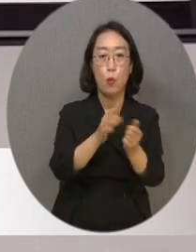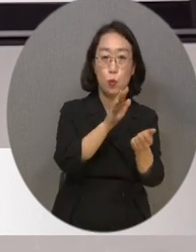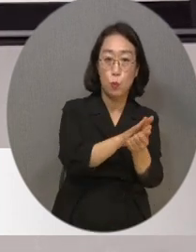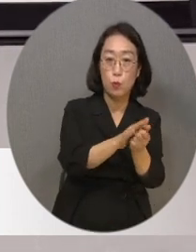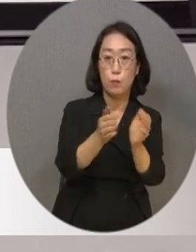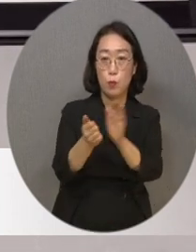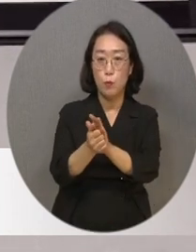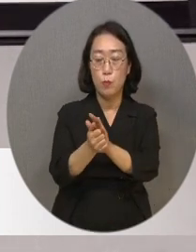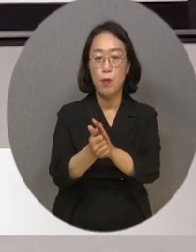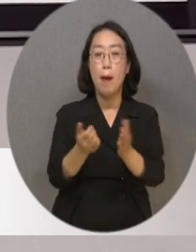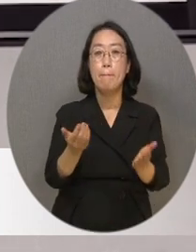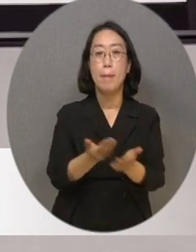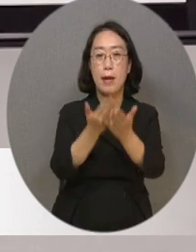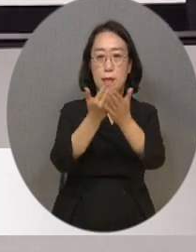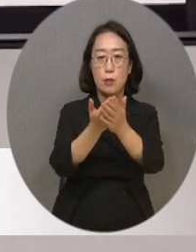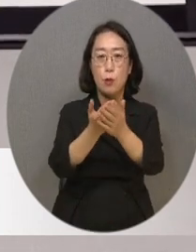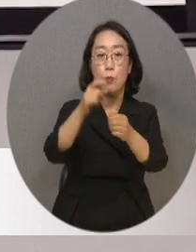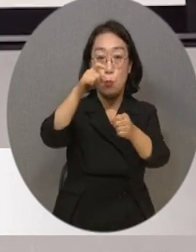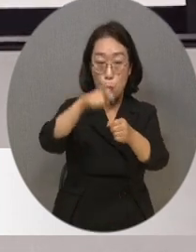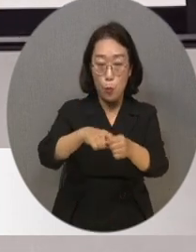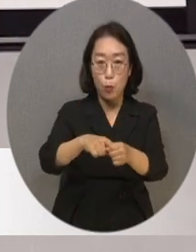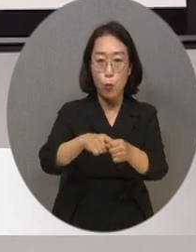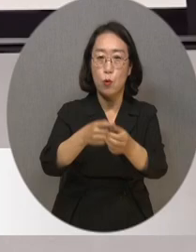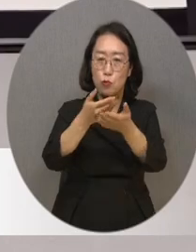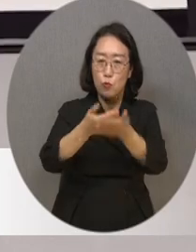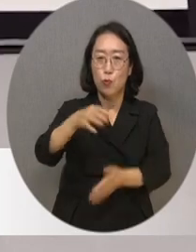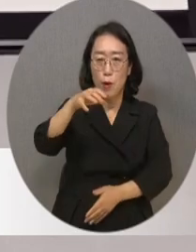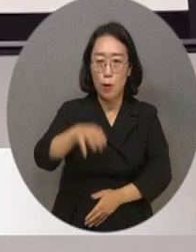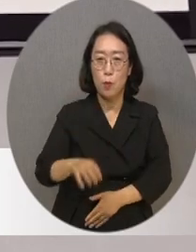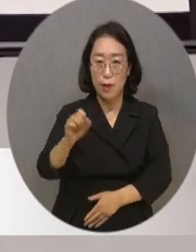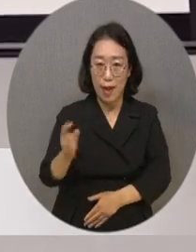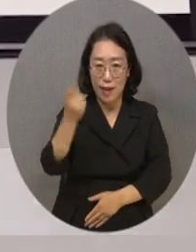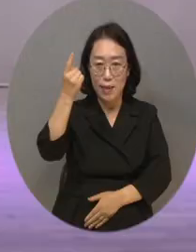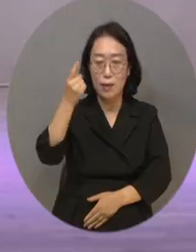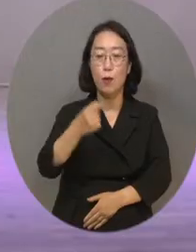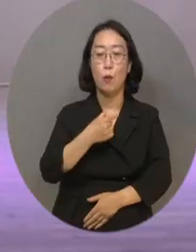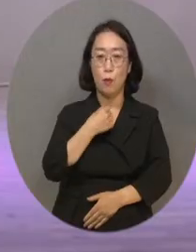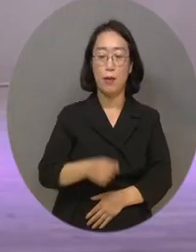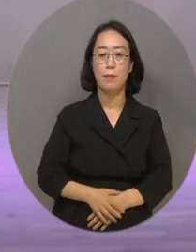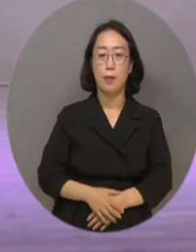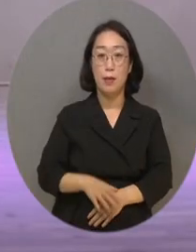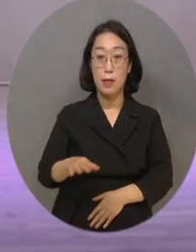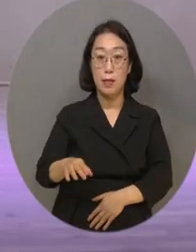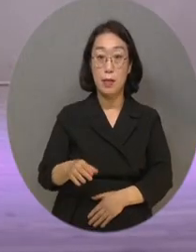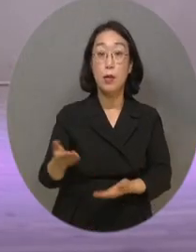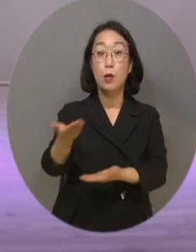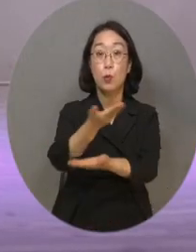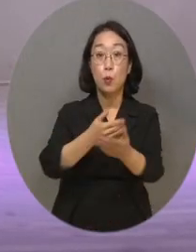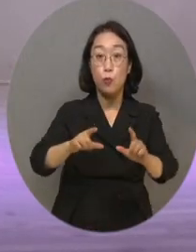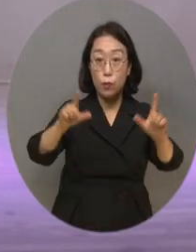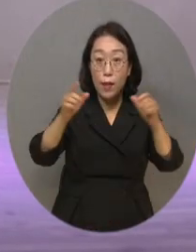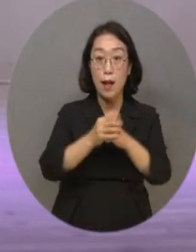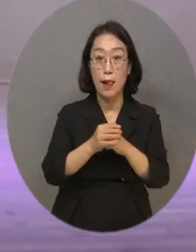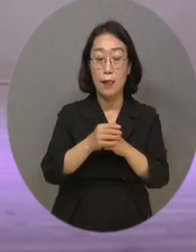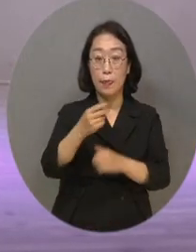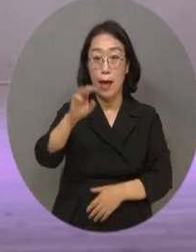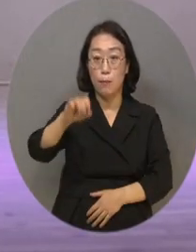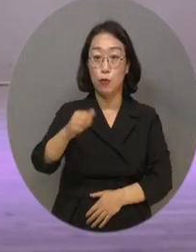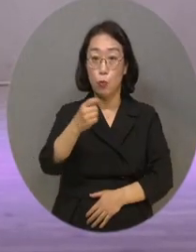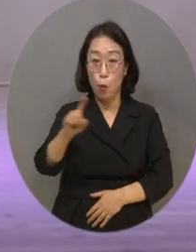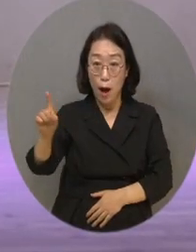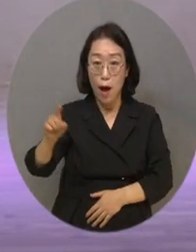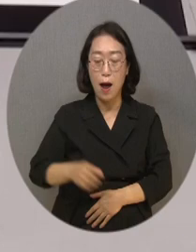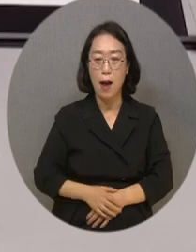발전 방향을 모색하는 뜻깊은 계기가 되길 바랍니다. 이번 교육교류에는 전남도 다문화 학생들이